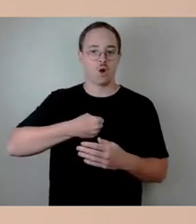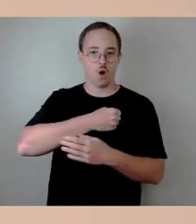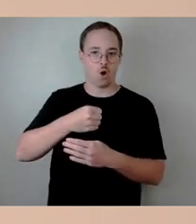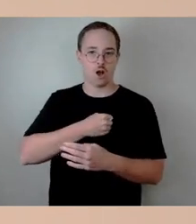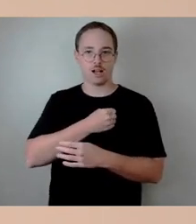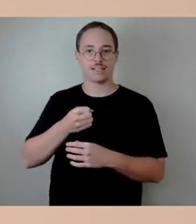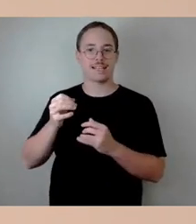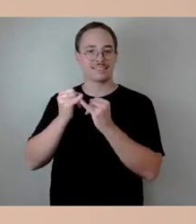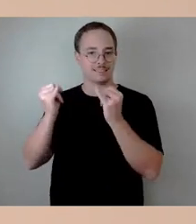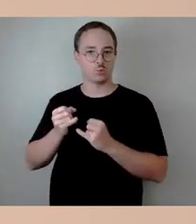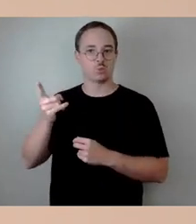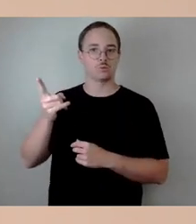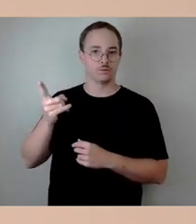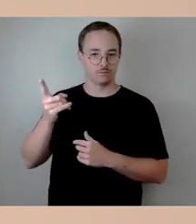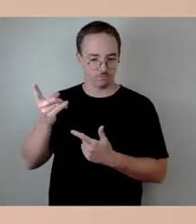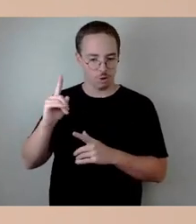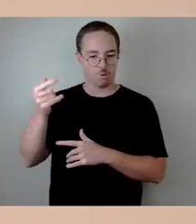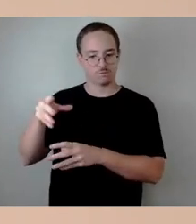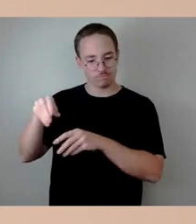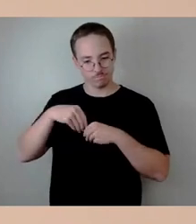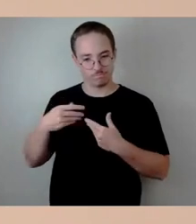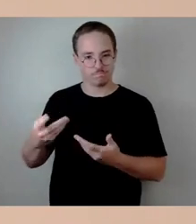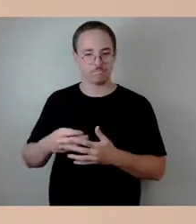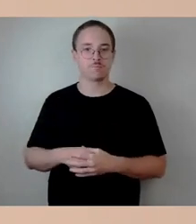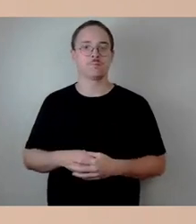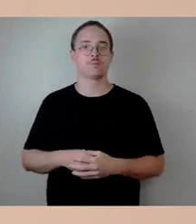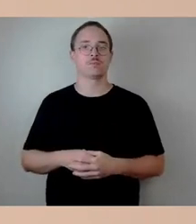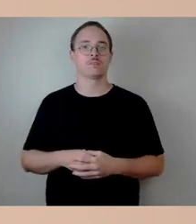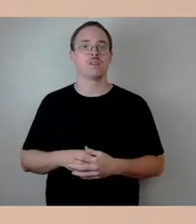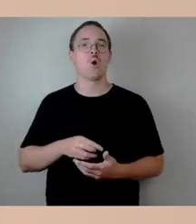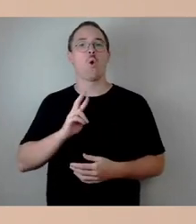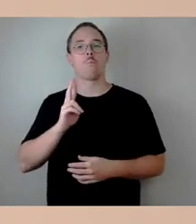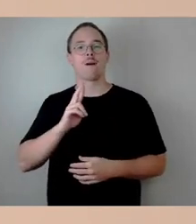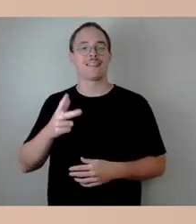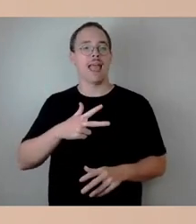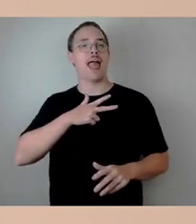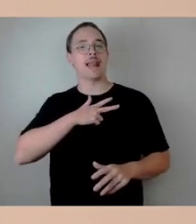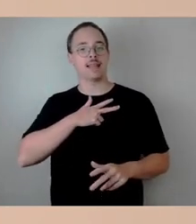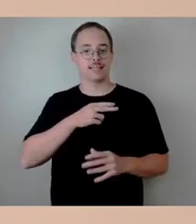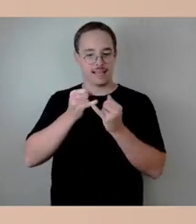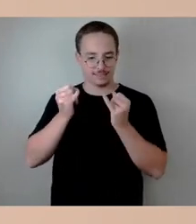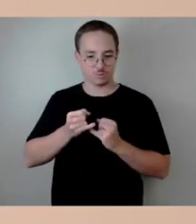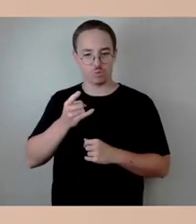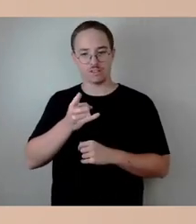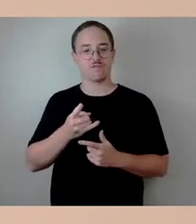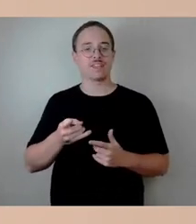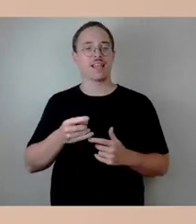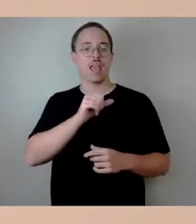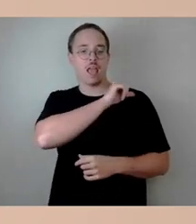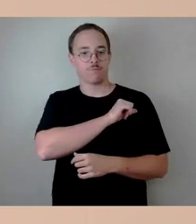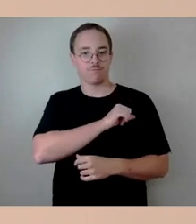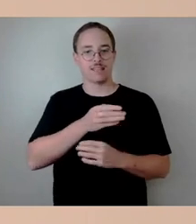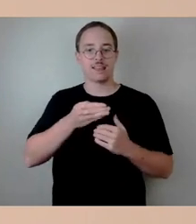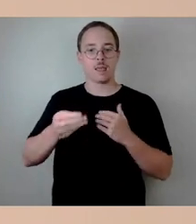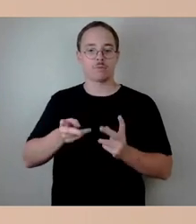von Impfschäden, detektiert das Robert-Ehrlich-Institut. Hier geben Ärztinnen und Ärzte quasi Krankheitsbilder ab